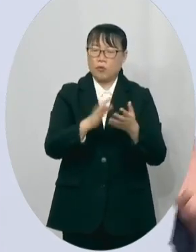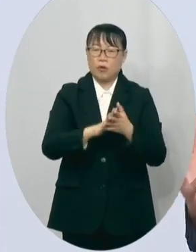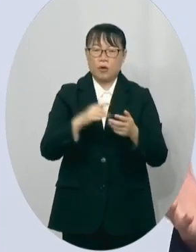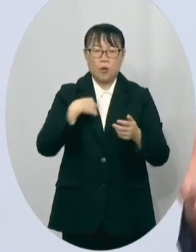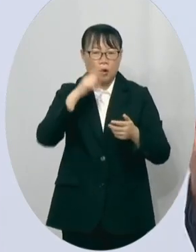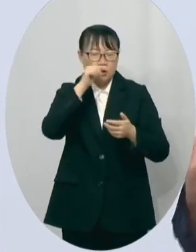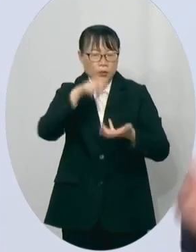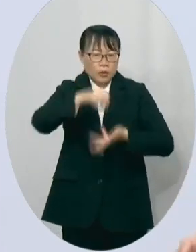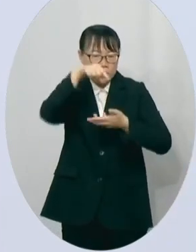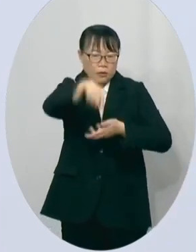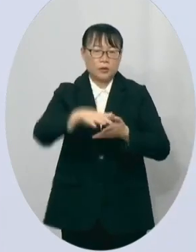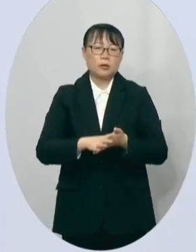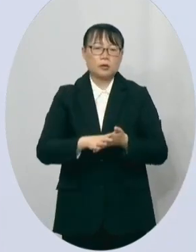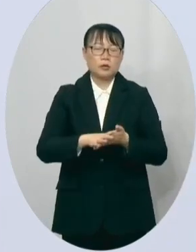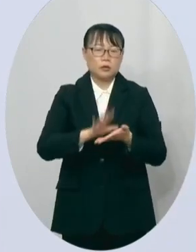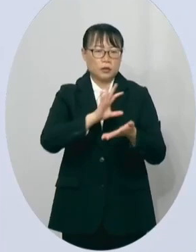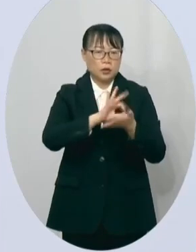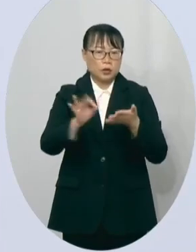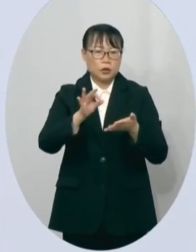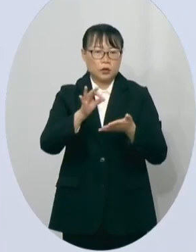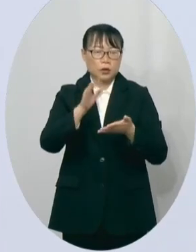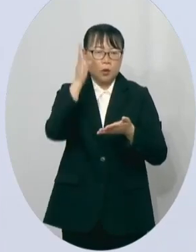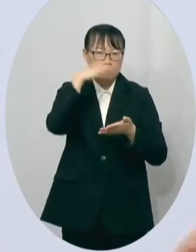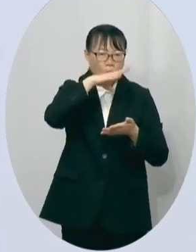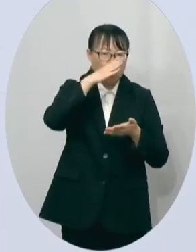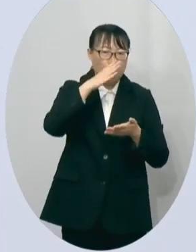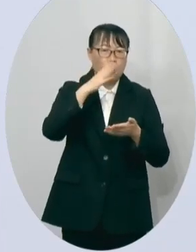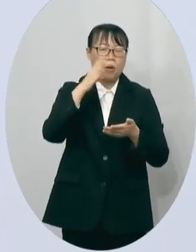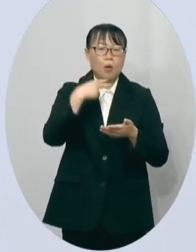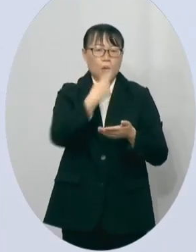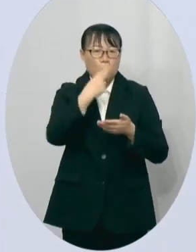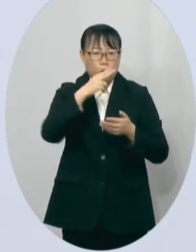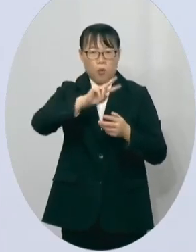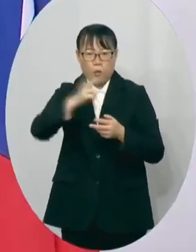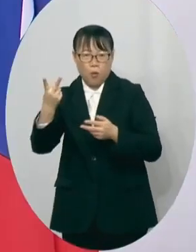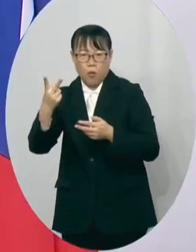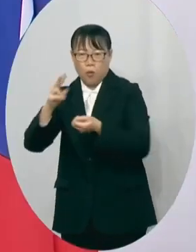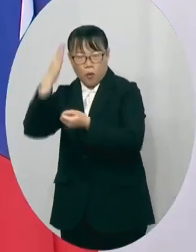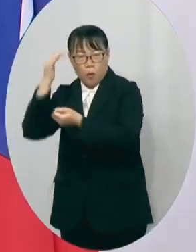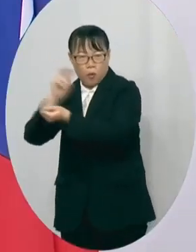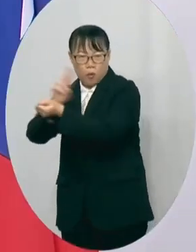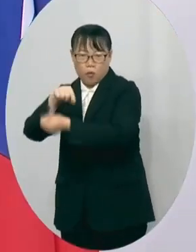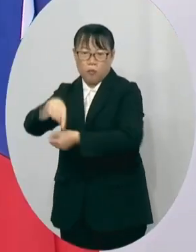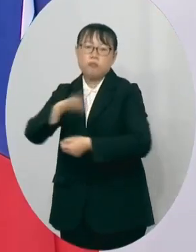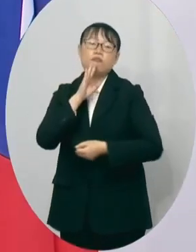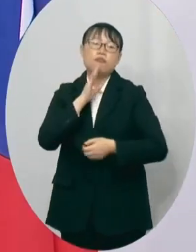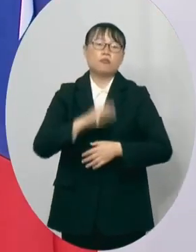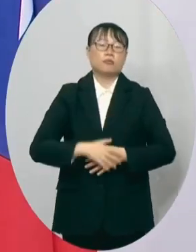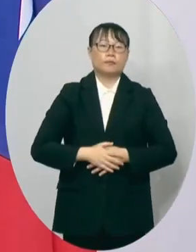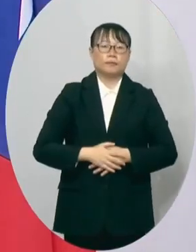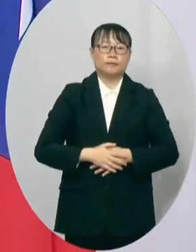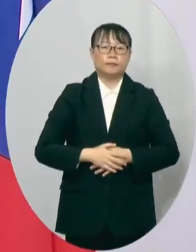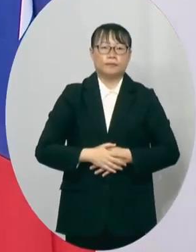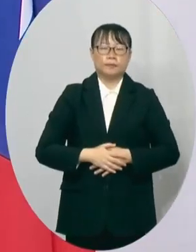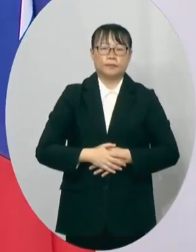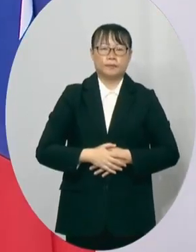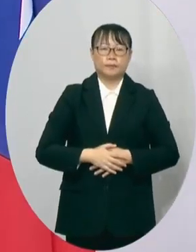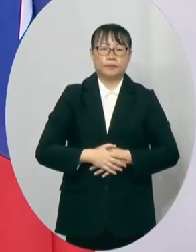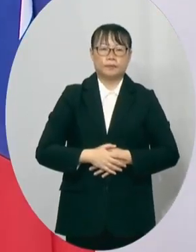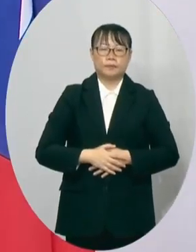这个不就是蔡其昌应该做的事情吗国民党还不支持卢市长还卡那个建造谢谢